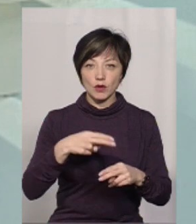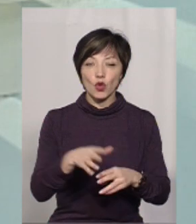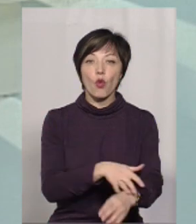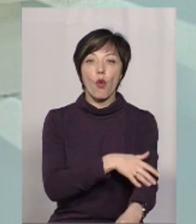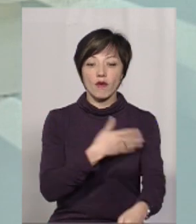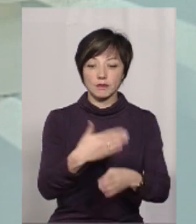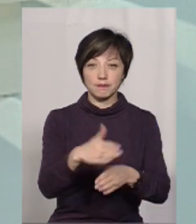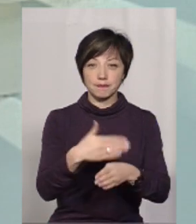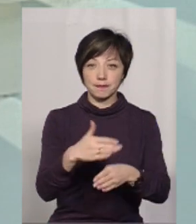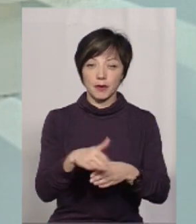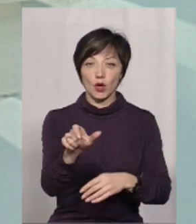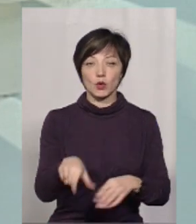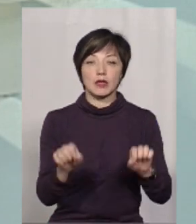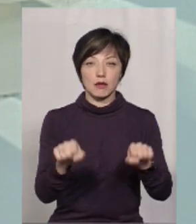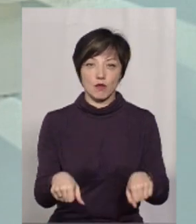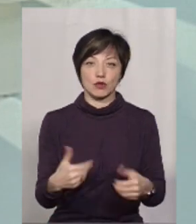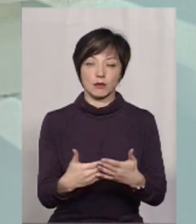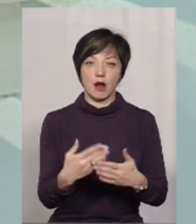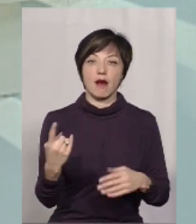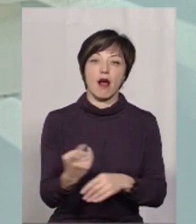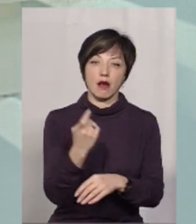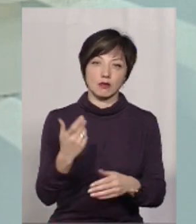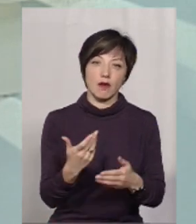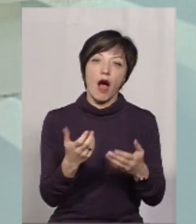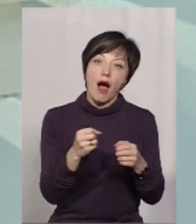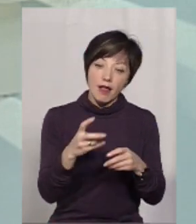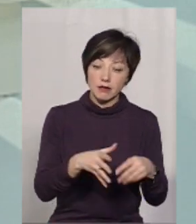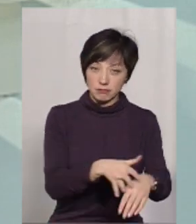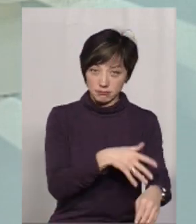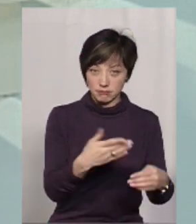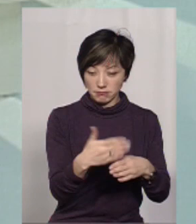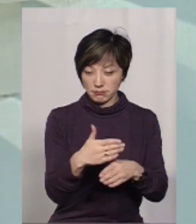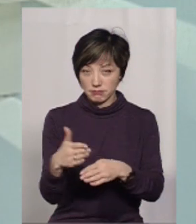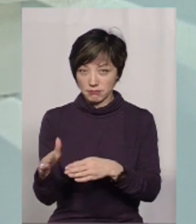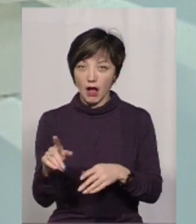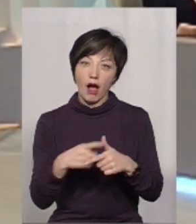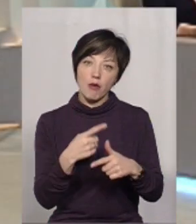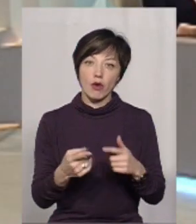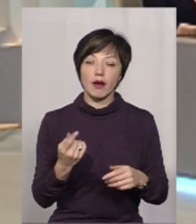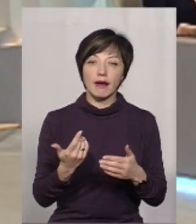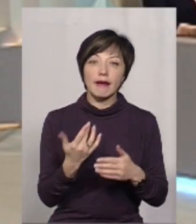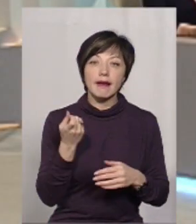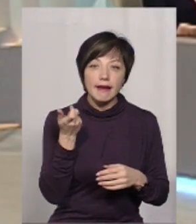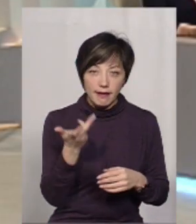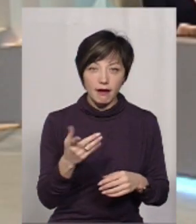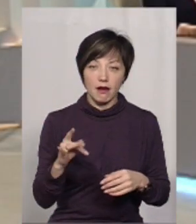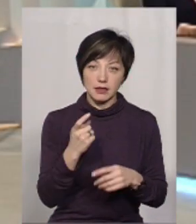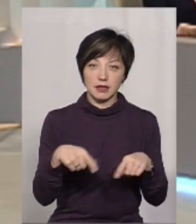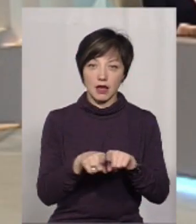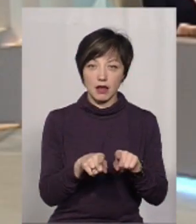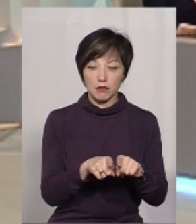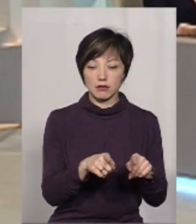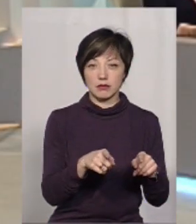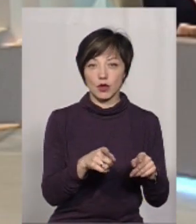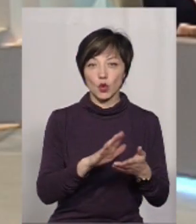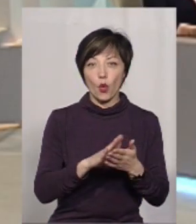довготермінове. Тобто людина може взяти одноразово, але на тривалий час або кілька разів, тобто такий